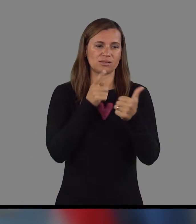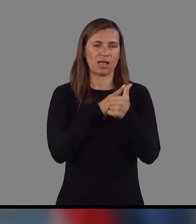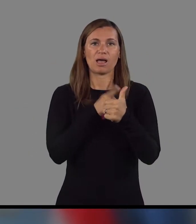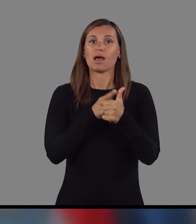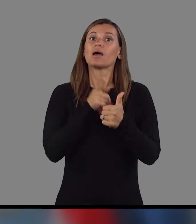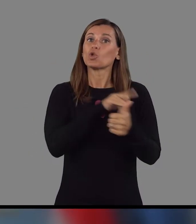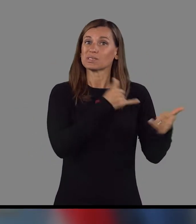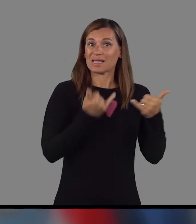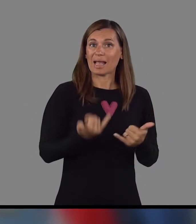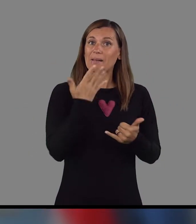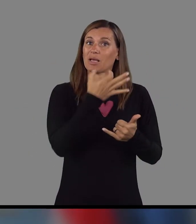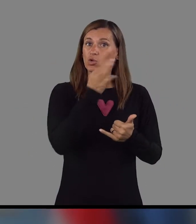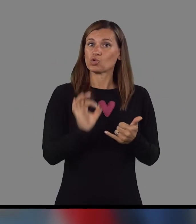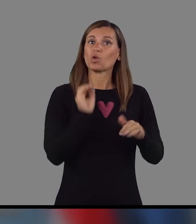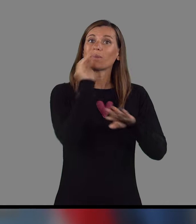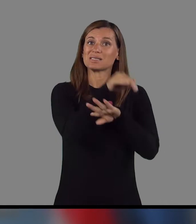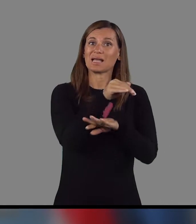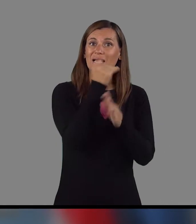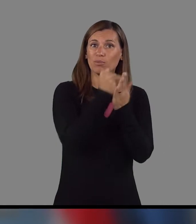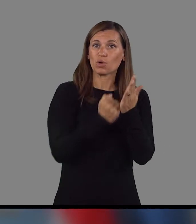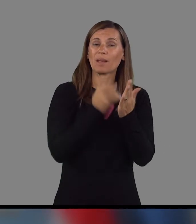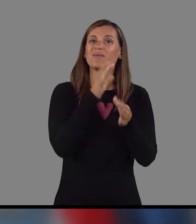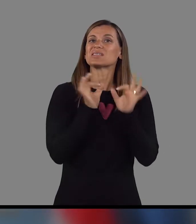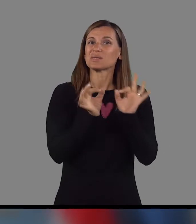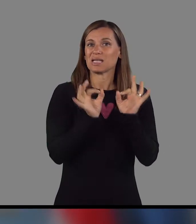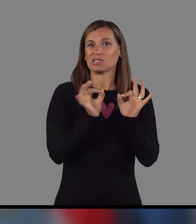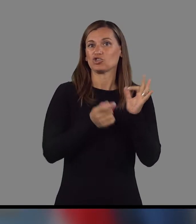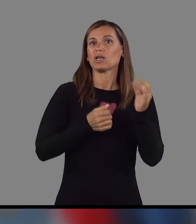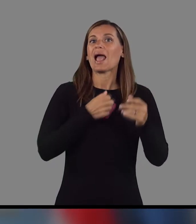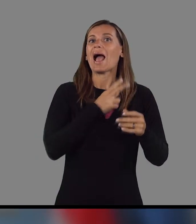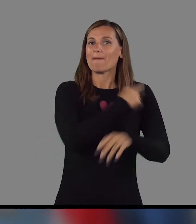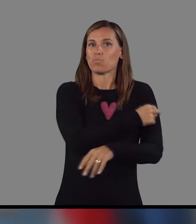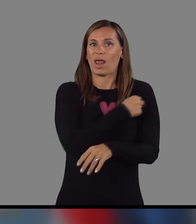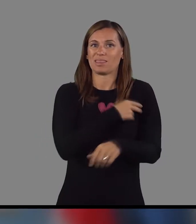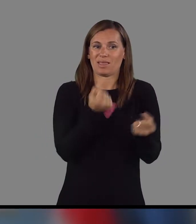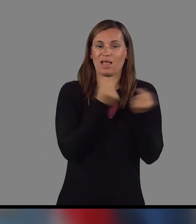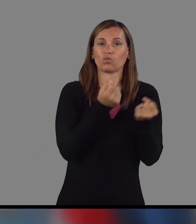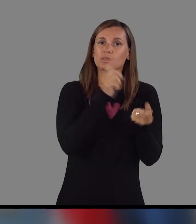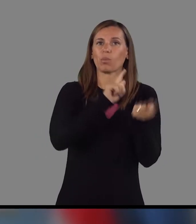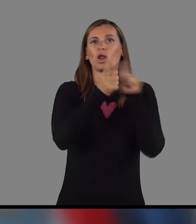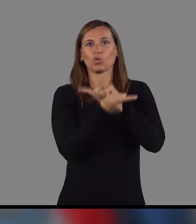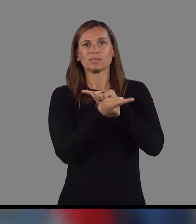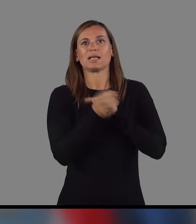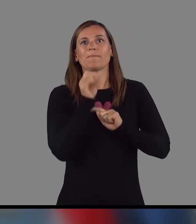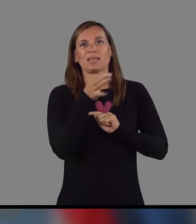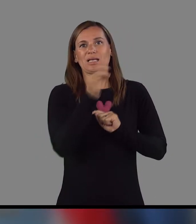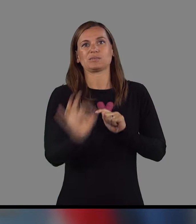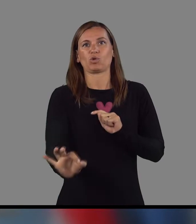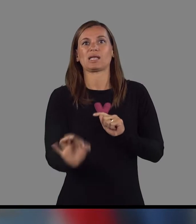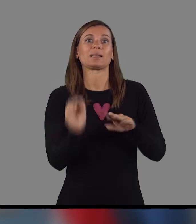bomo dosedanje petodstotno preseganje programa v specialistični ambulantni dejavnosti nadomestili z 15%